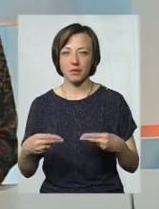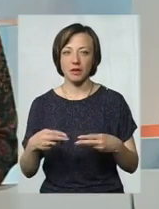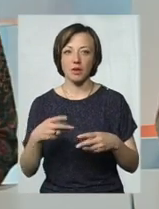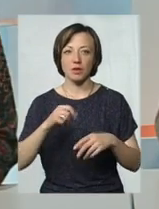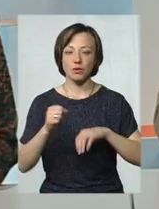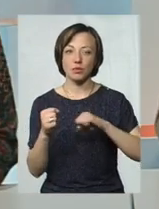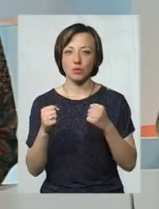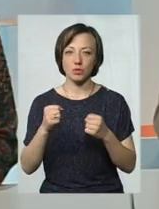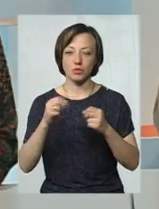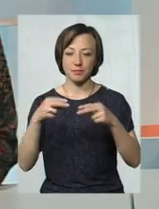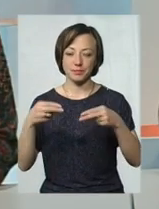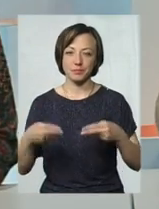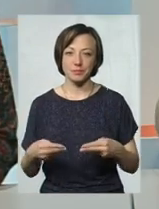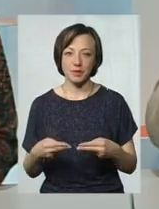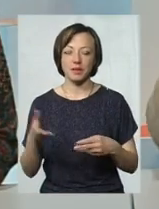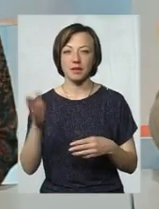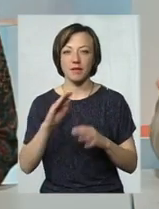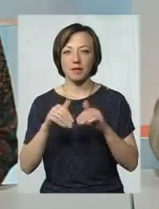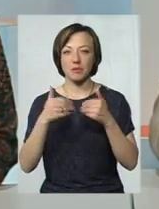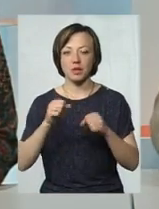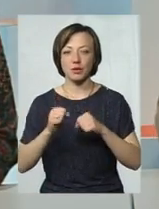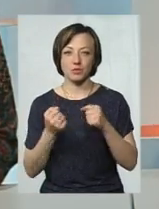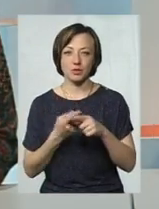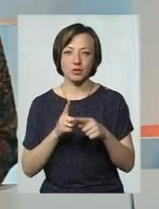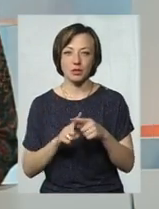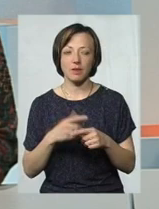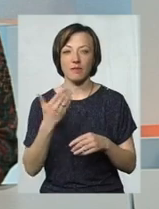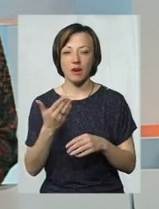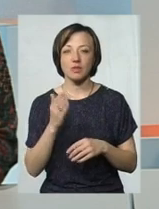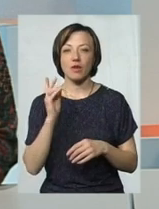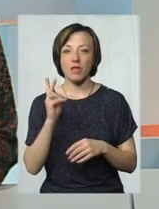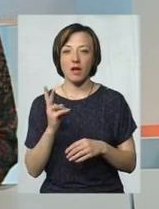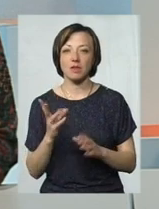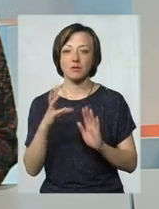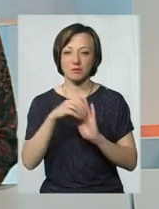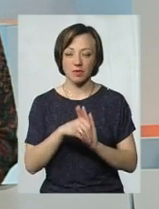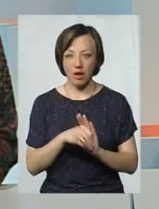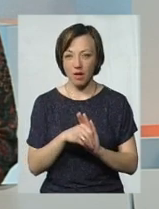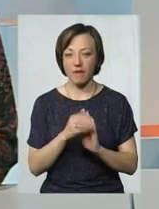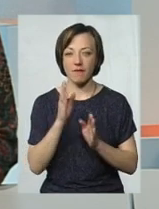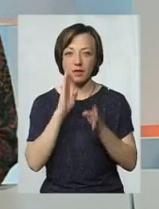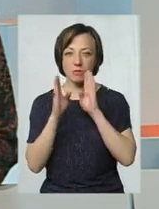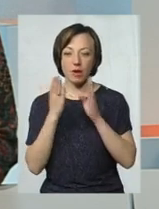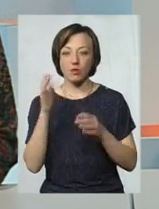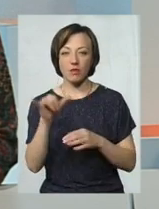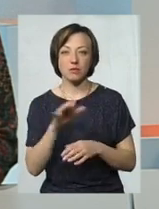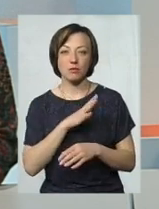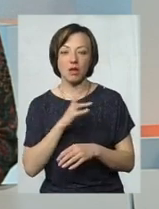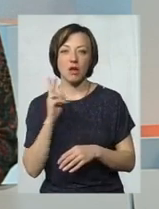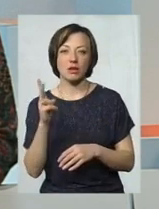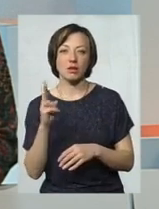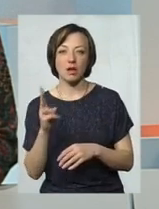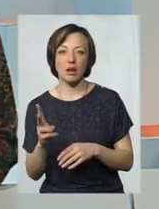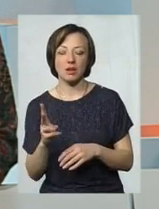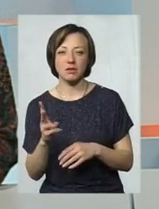той друг, той друг, той друг з'явився, і давайте порадимо їм друзям. Тобто, ваші контакти приходять в Фейсбук. Як мінімум, якщо у вас були якісь контакти,